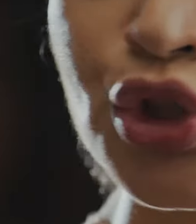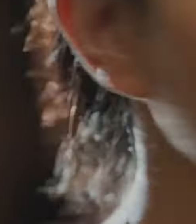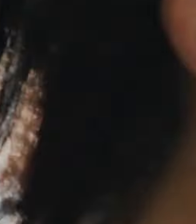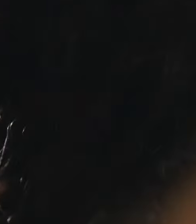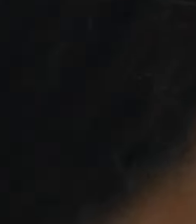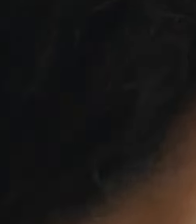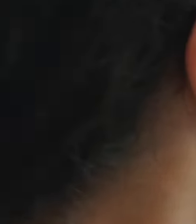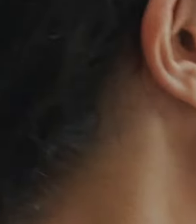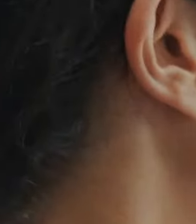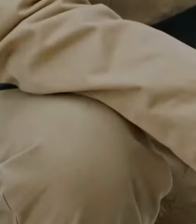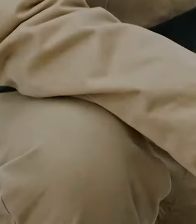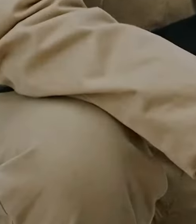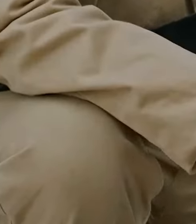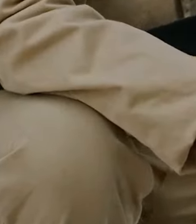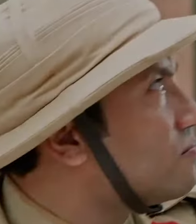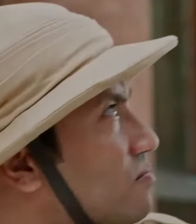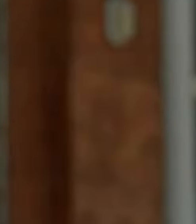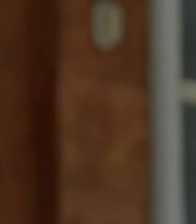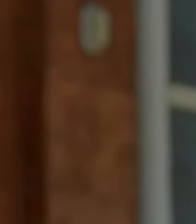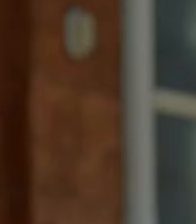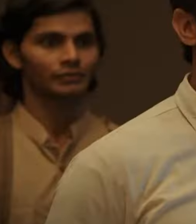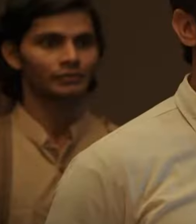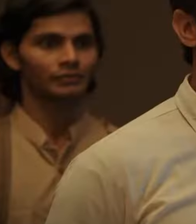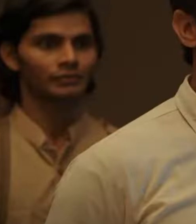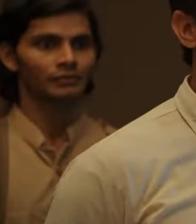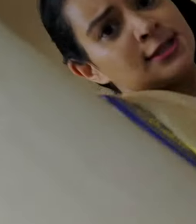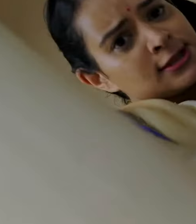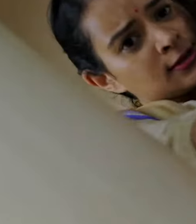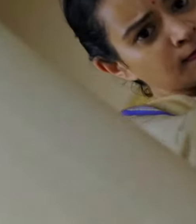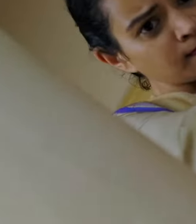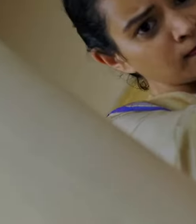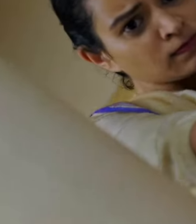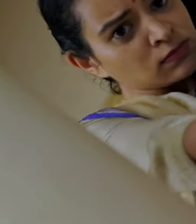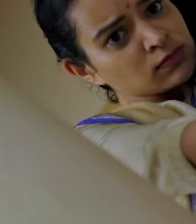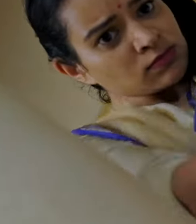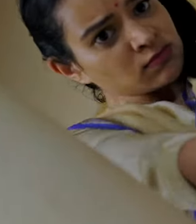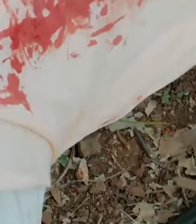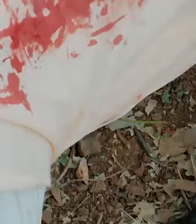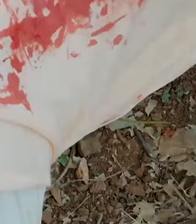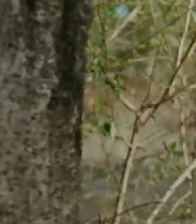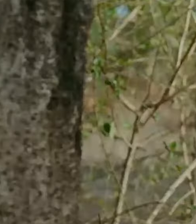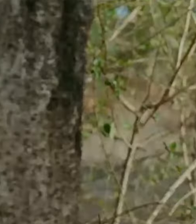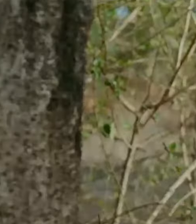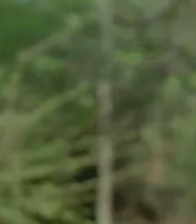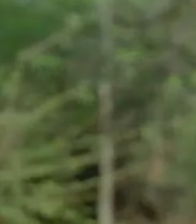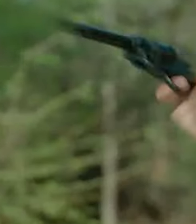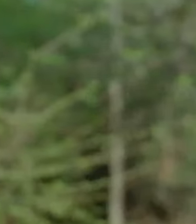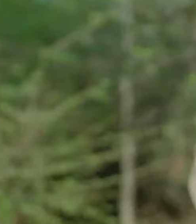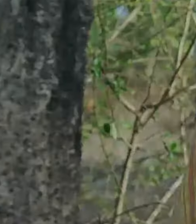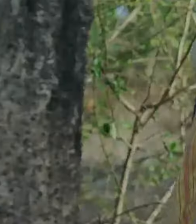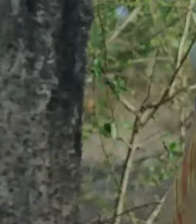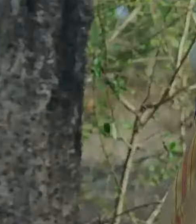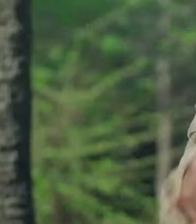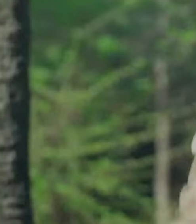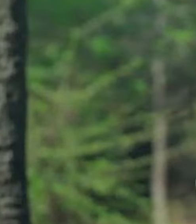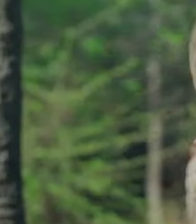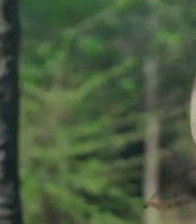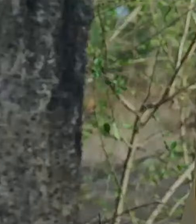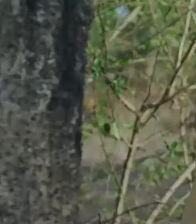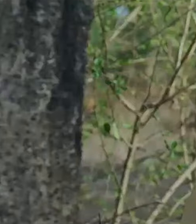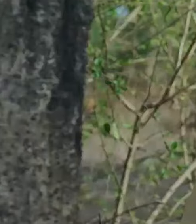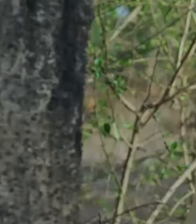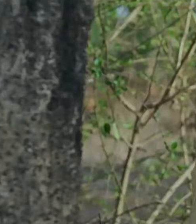हम जो कुछ करें हो बिल्कुल सही तर आज मुझे बड़ा गर्भ हो रहा है कि मैं तू जैसी सासी देशवक्त महीला को तयार कर रह